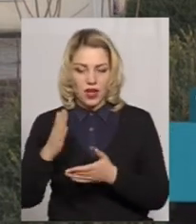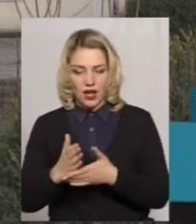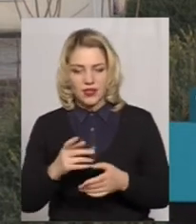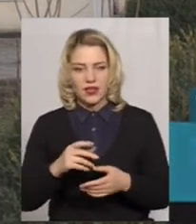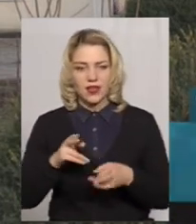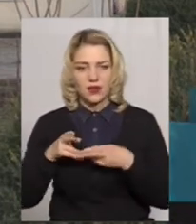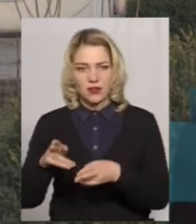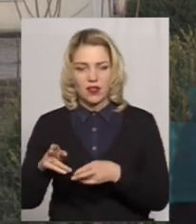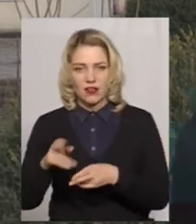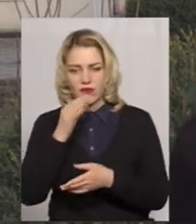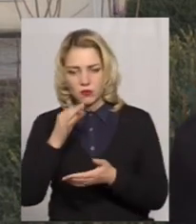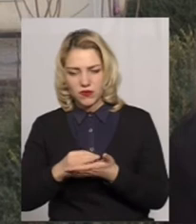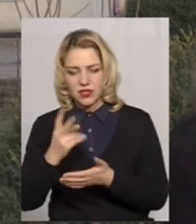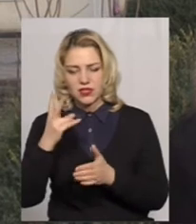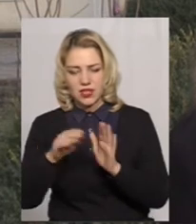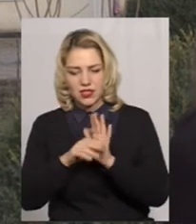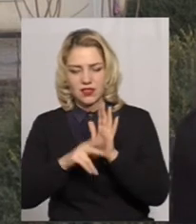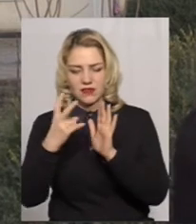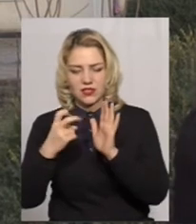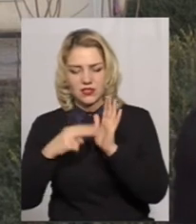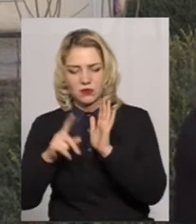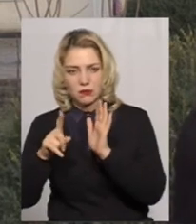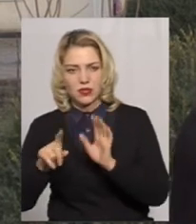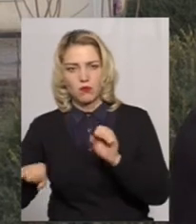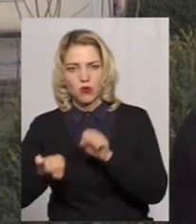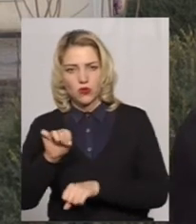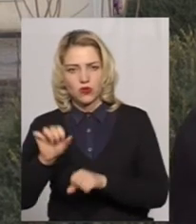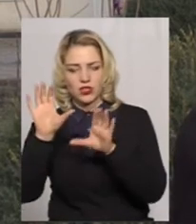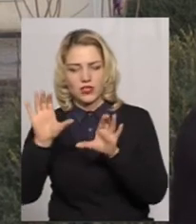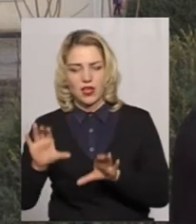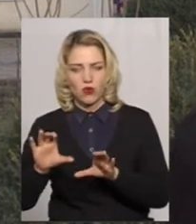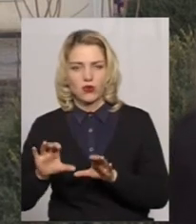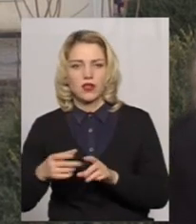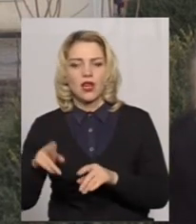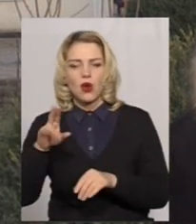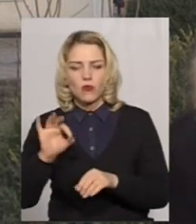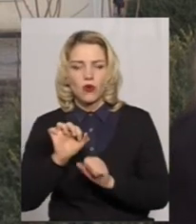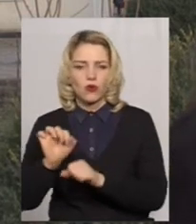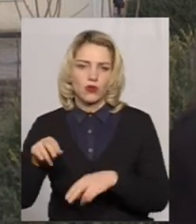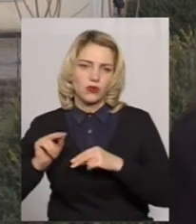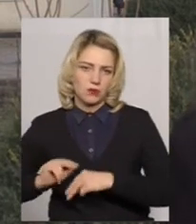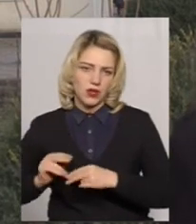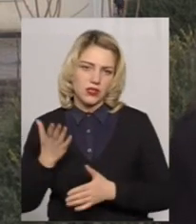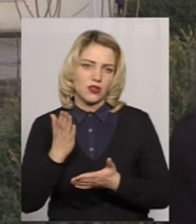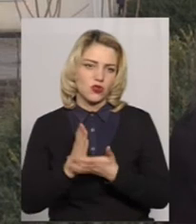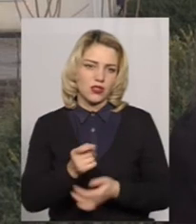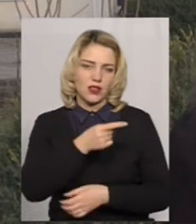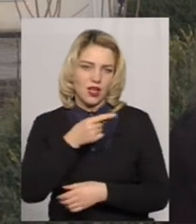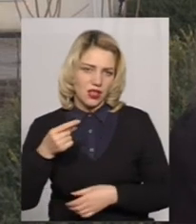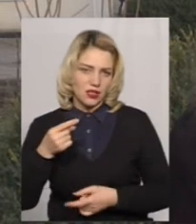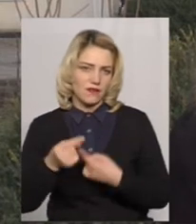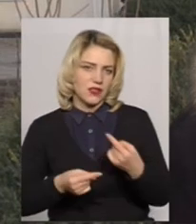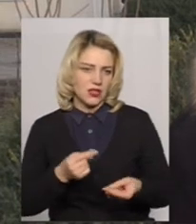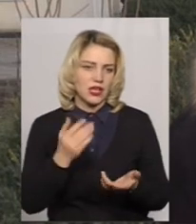271 називається порушення вимог законодавства про охорону праці. Якщо є наслідки негативні, тобто є